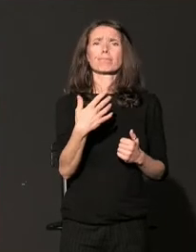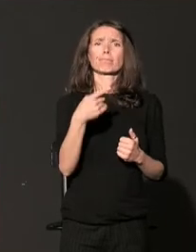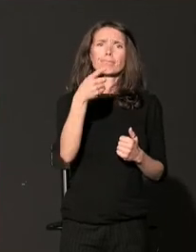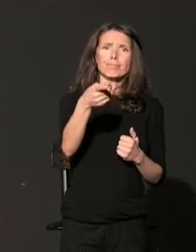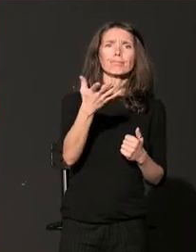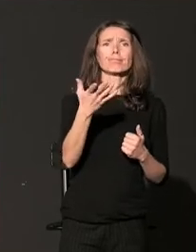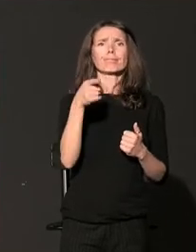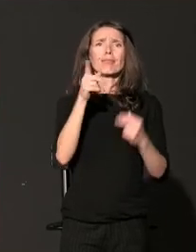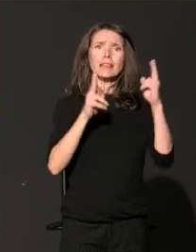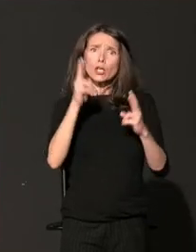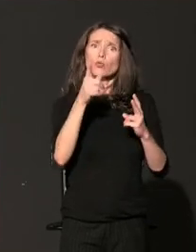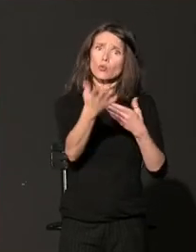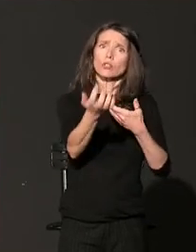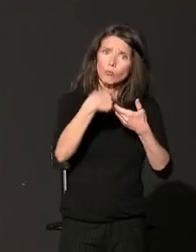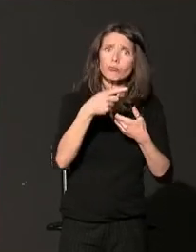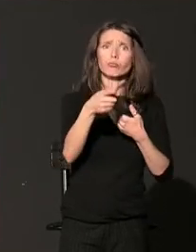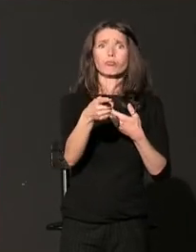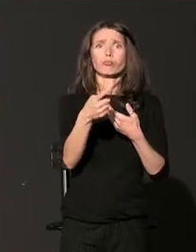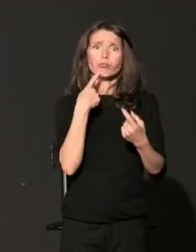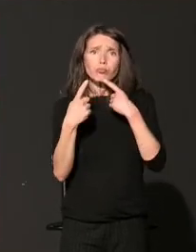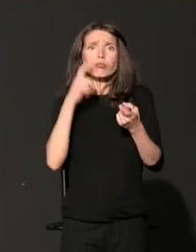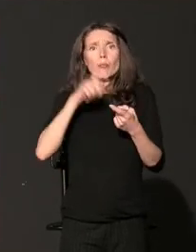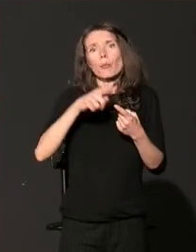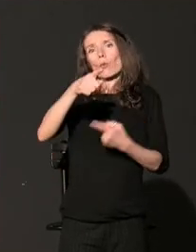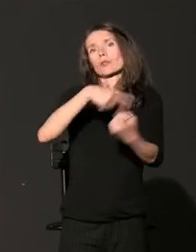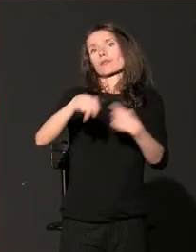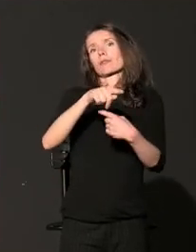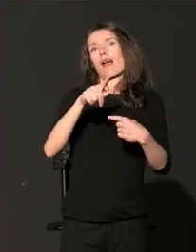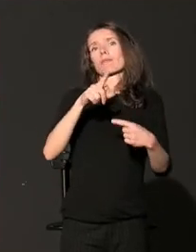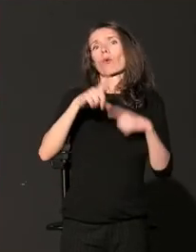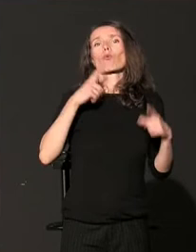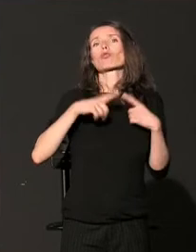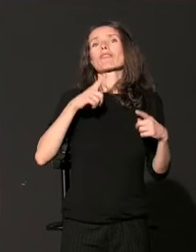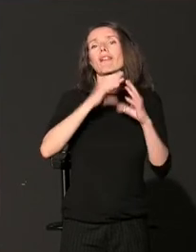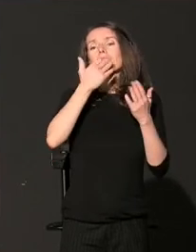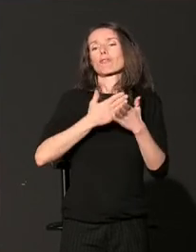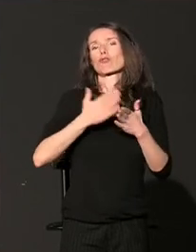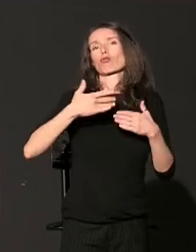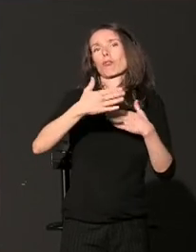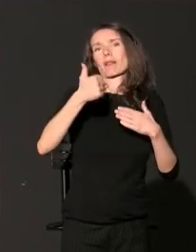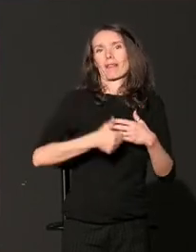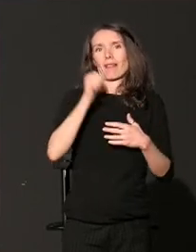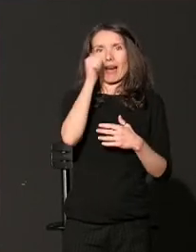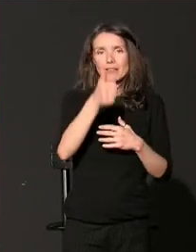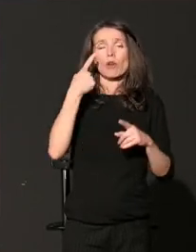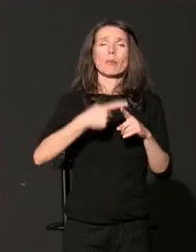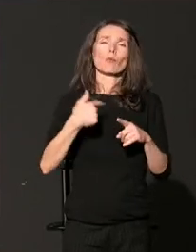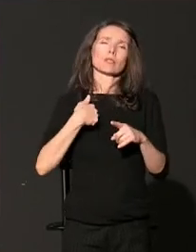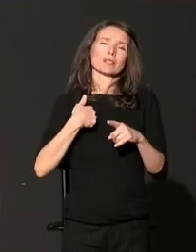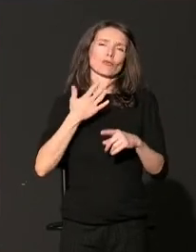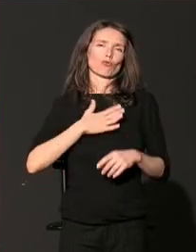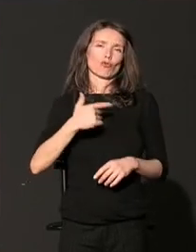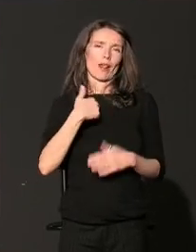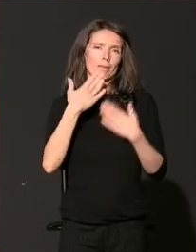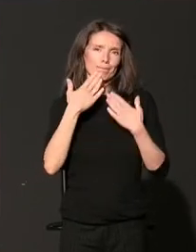ovim diskusijama i da uživate u svemu što nam sledi. Ja bih se još dodatno zahvalila i